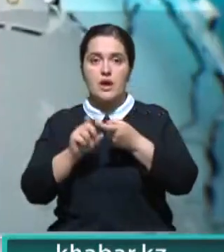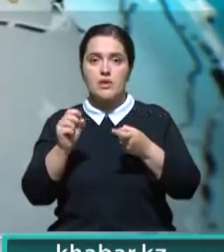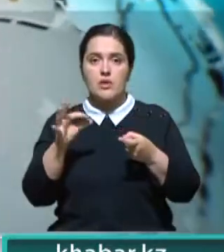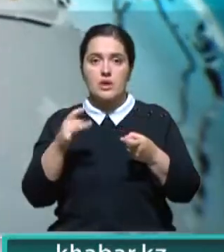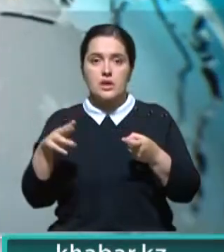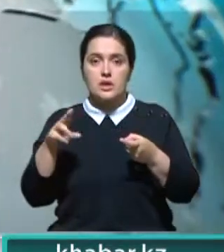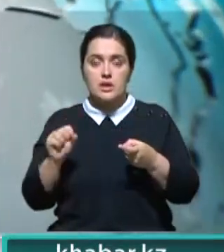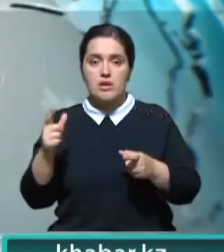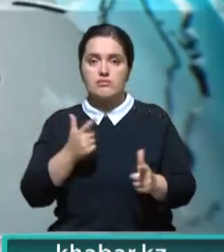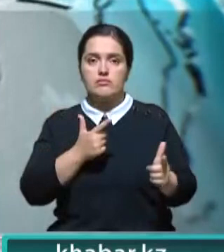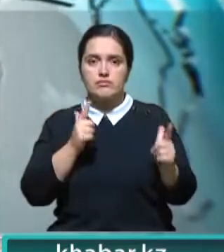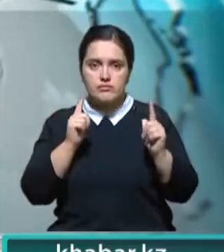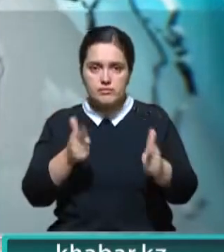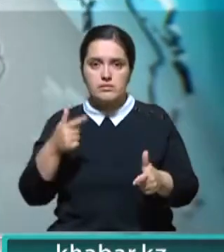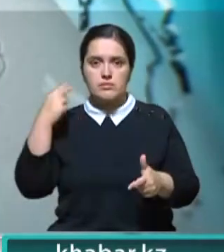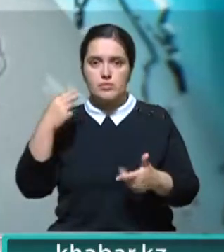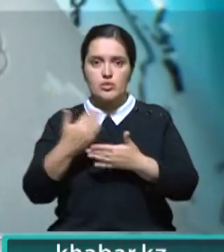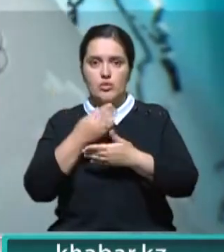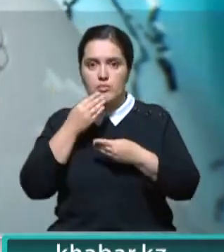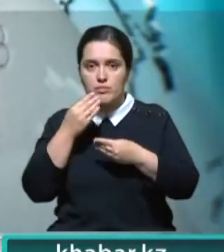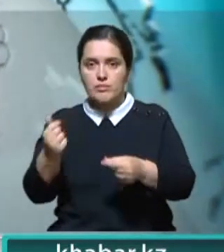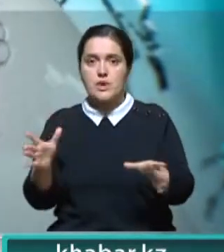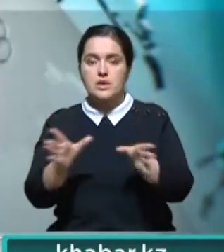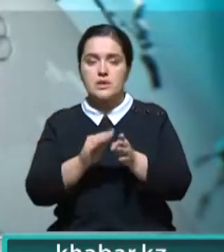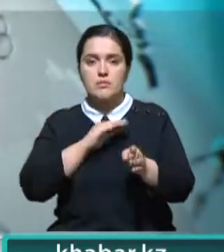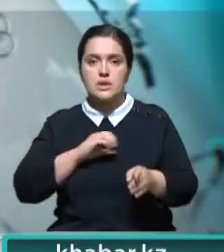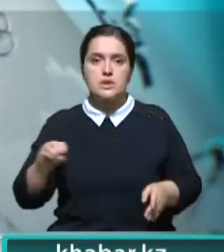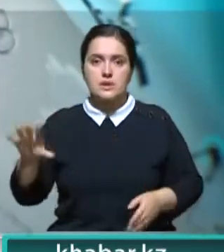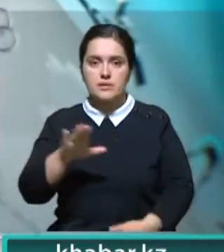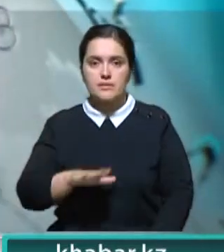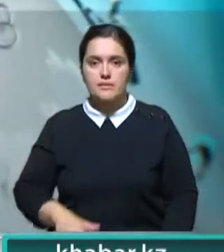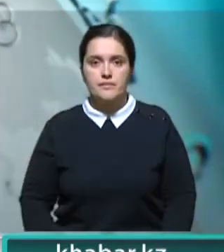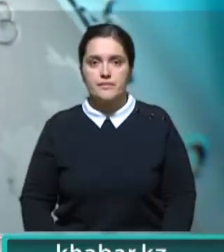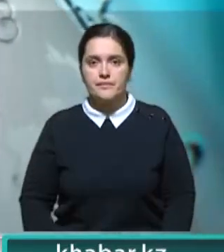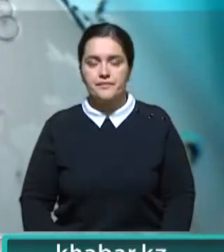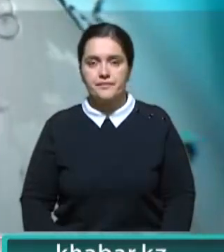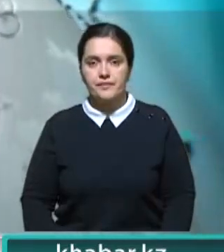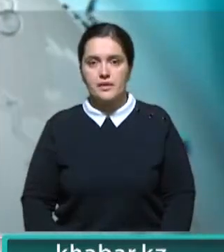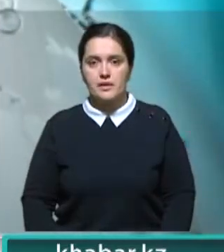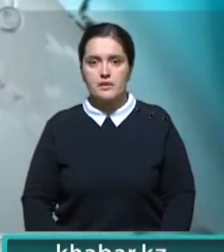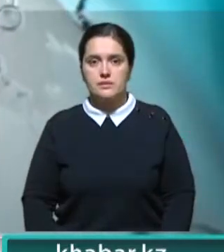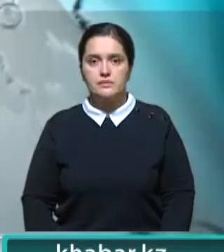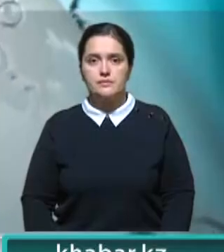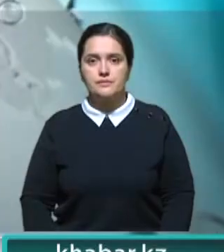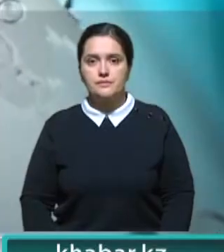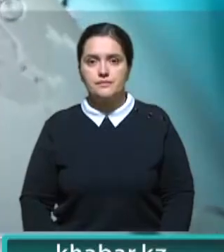Касымжим Артукаев выразил готовность придать новый импульс стратегическому сотрудничеству с Евросоюзом.